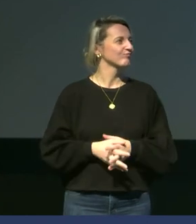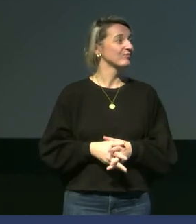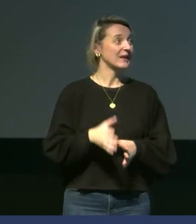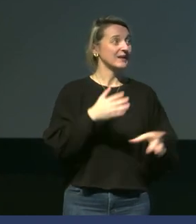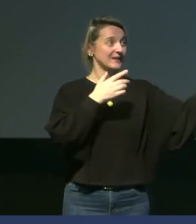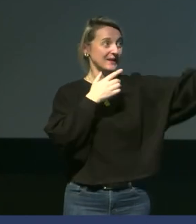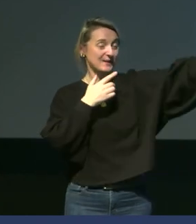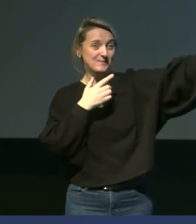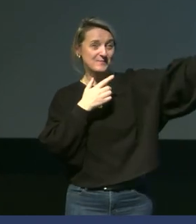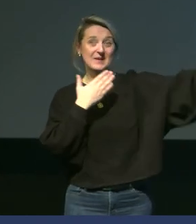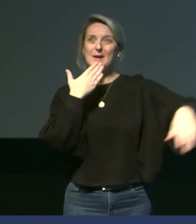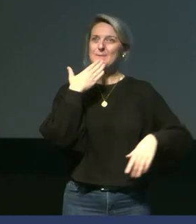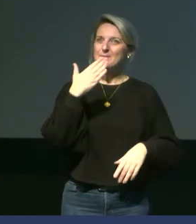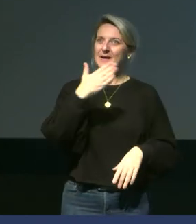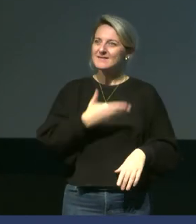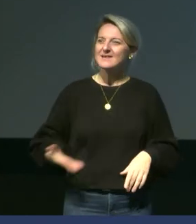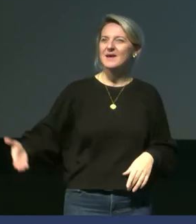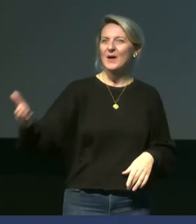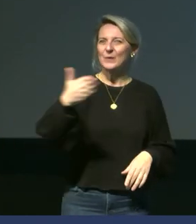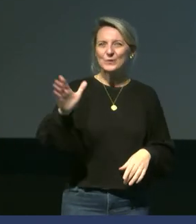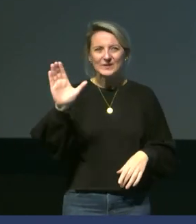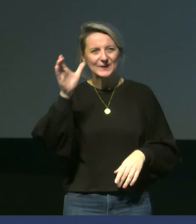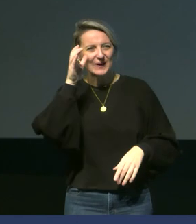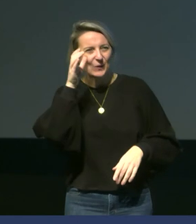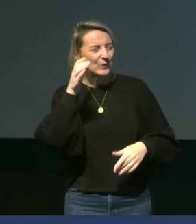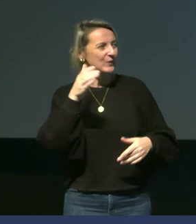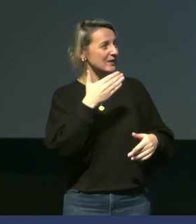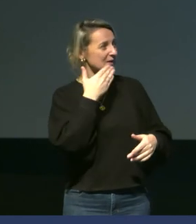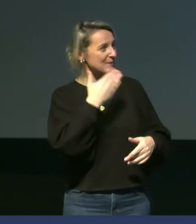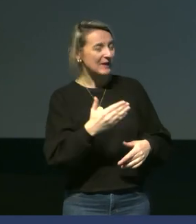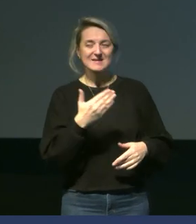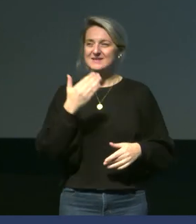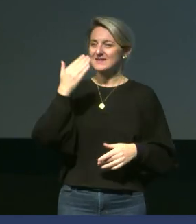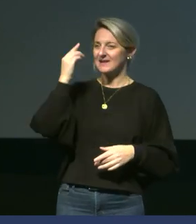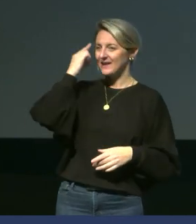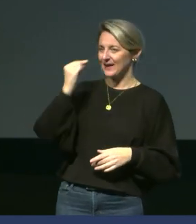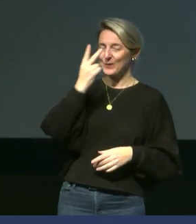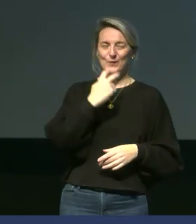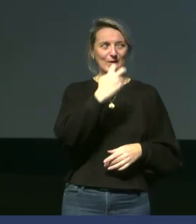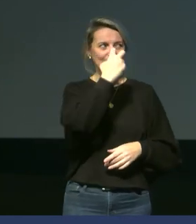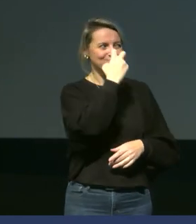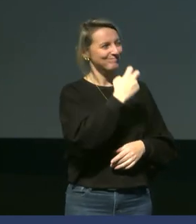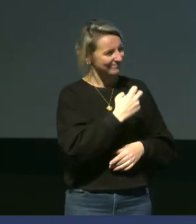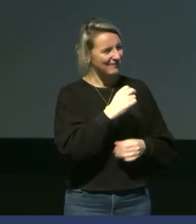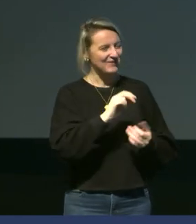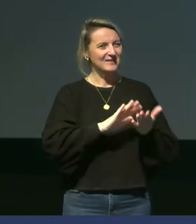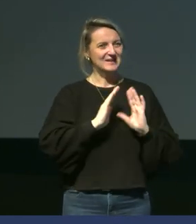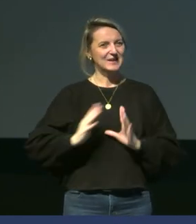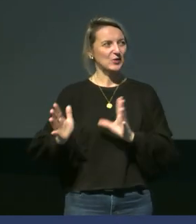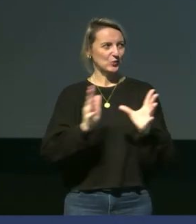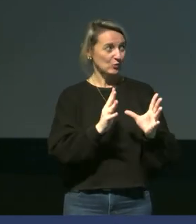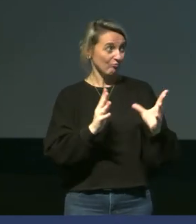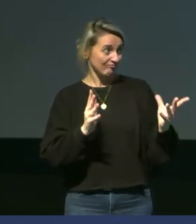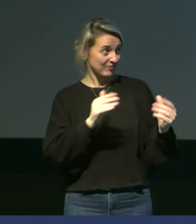Merci à tous pour votre attention. Merci Agnès. Merci Nora et Lorraine pour la traduction pendant toute cette